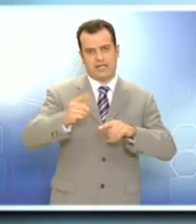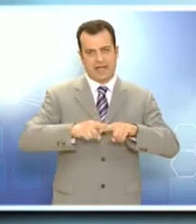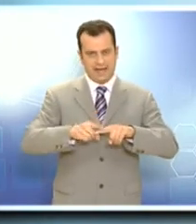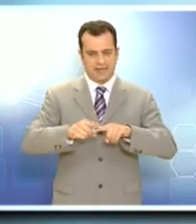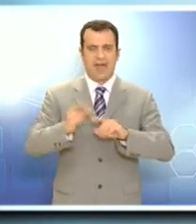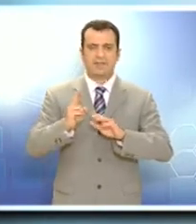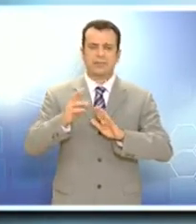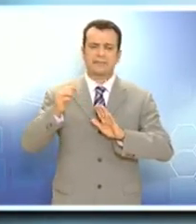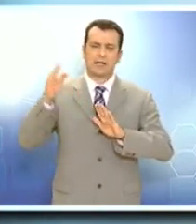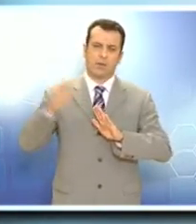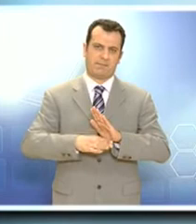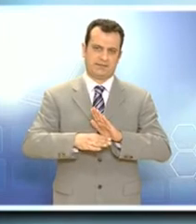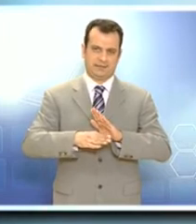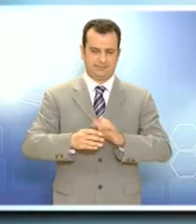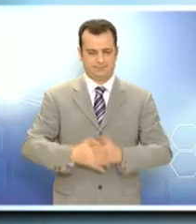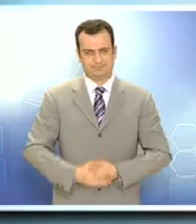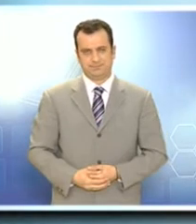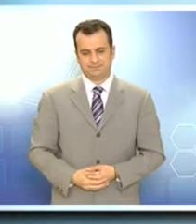και μικρή πτώση της θερμοκρασίας.